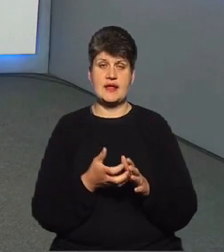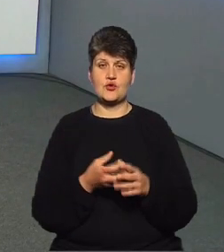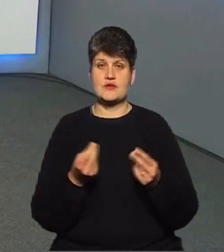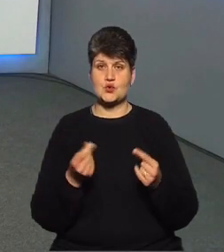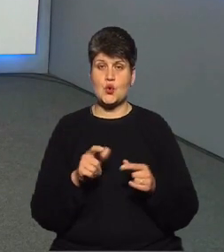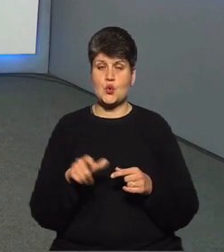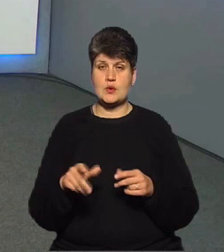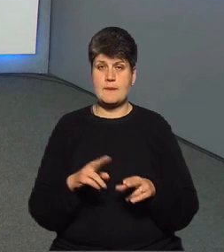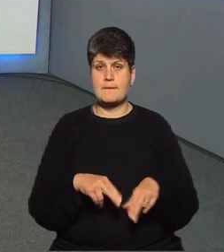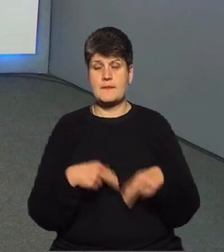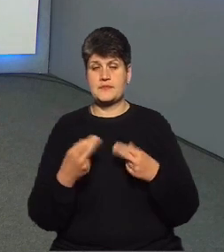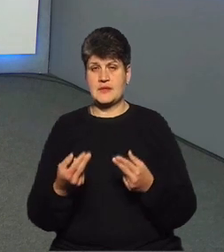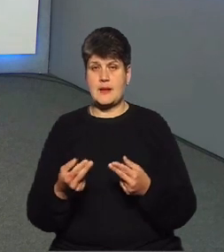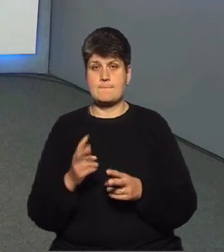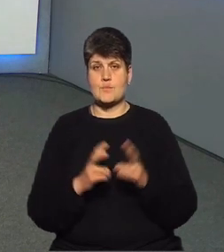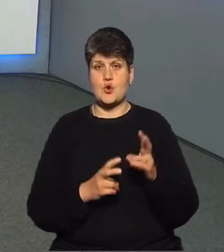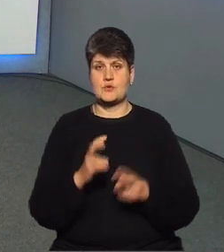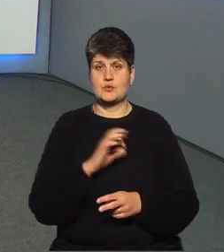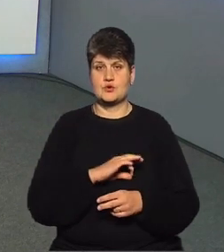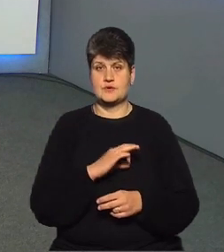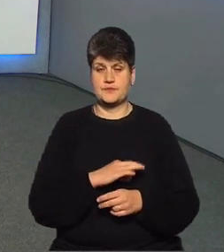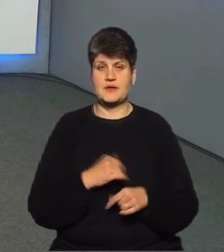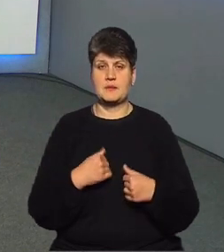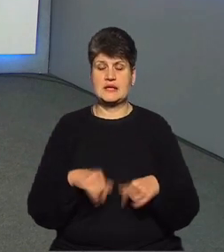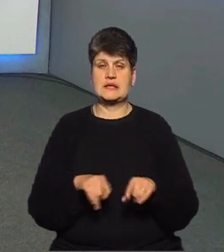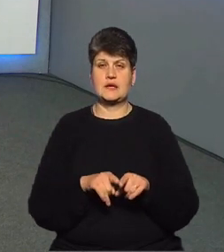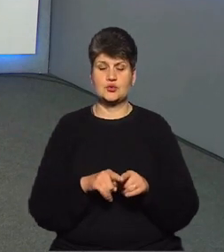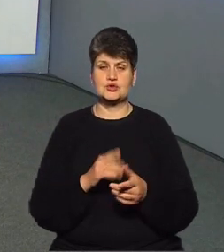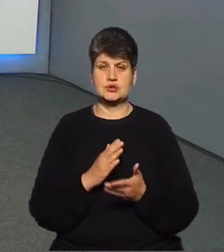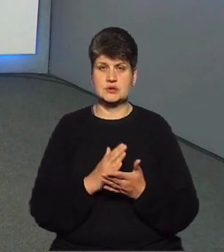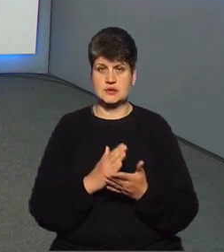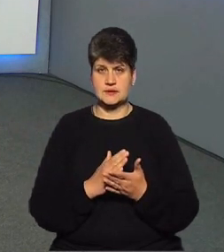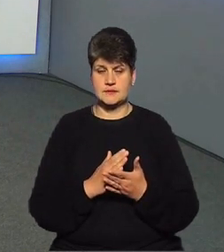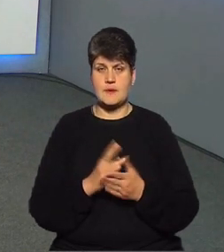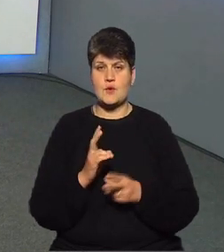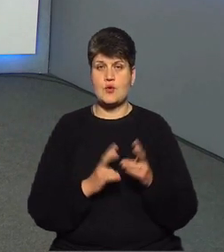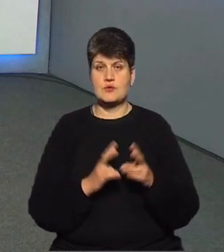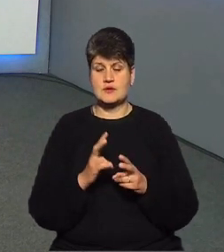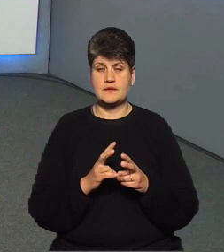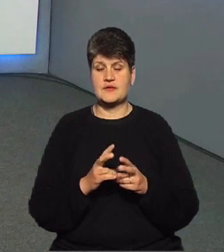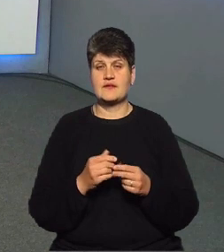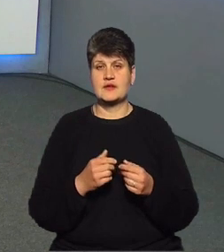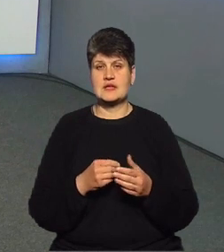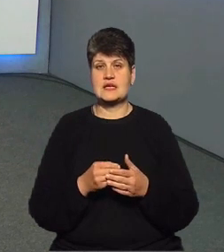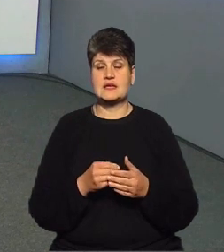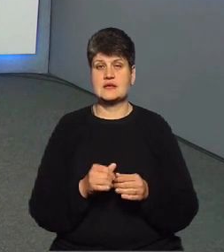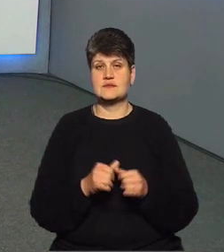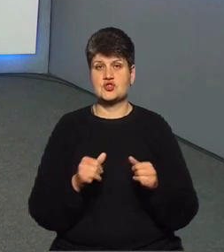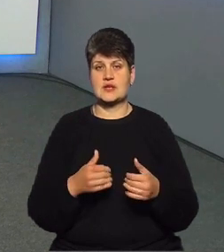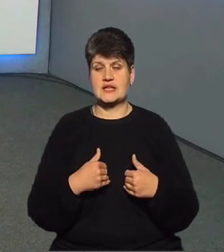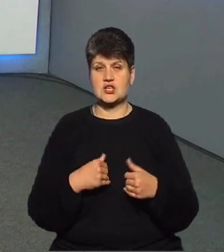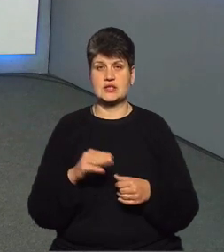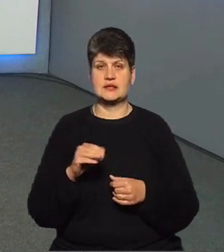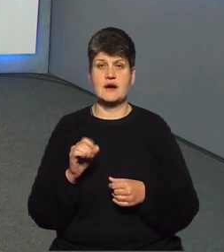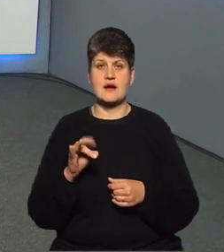промислових споживачів. Але в результаті це також відбувається є промисловими споживачами, і відповідно, ріст наших тарифів, воно все рівно буде покриватися за рахунок тих самих людей.